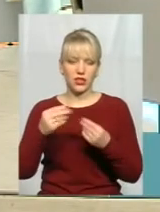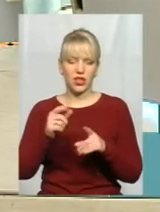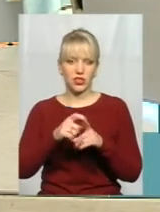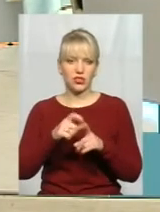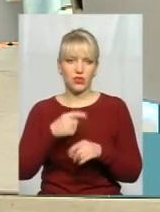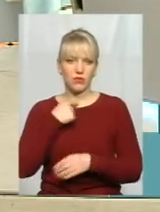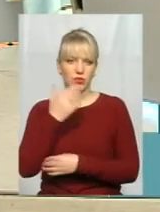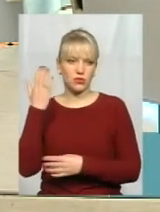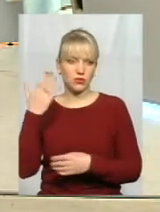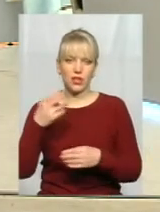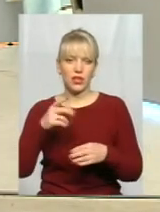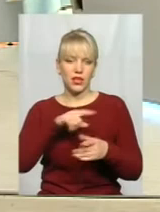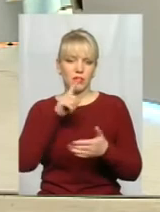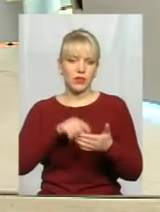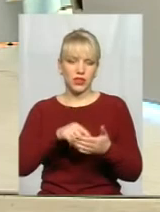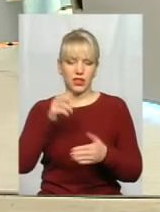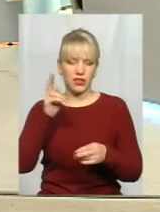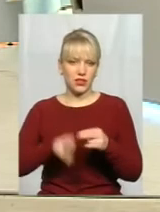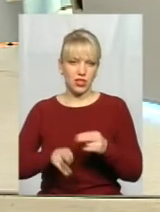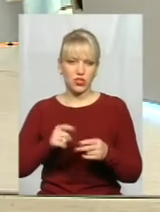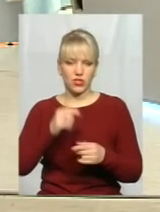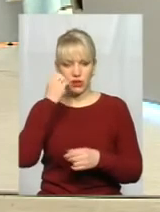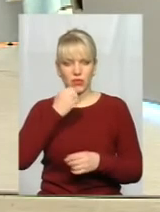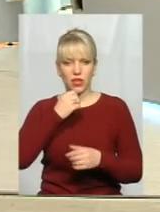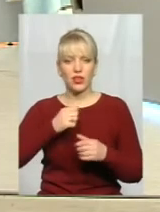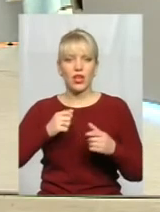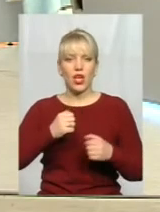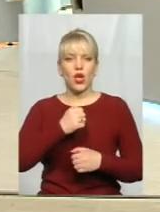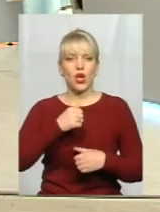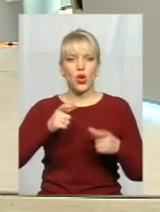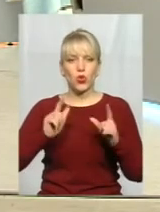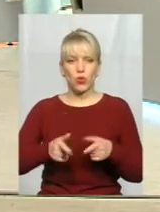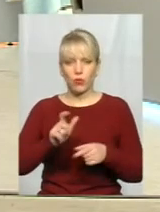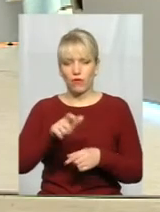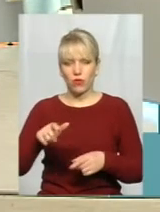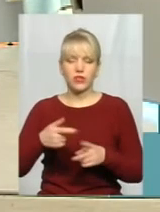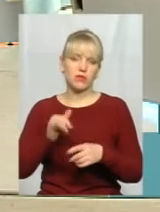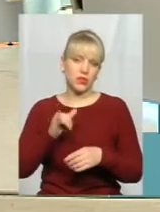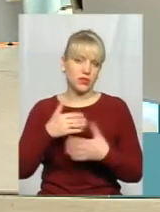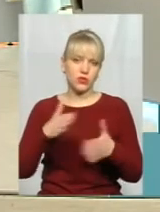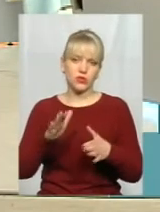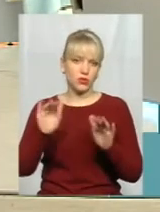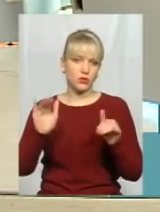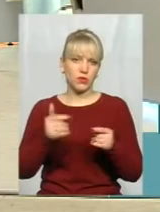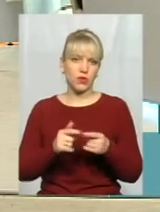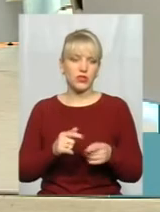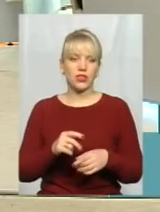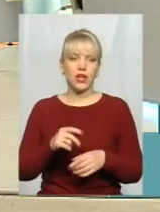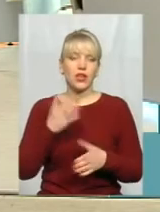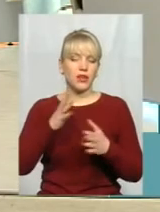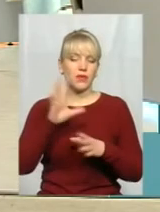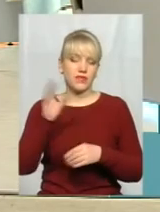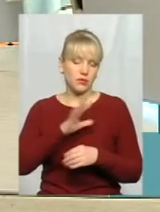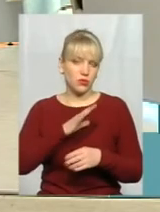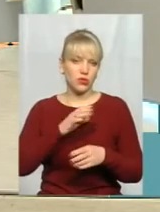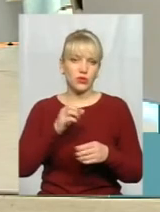питання вичерпно. Подякували добровольцям, всі розійшлися і все. Але коли за це питання було, ми ж і блокування не було, була озвучена